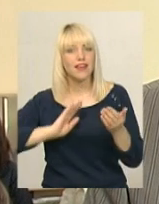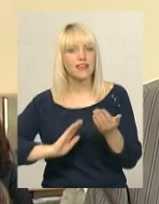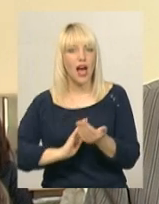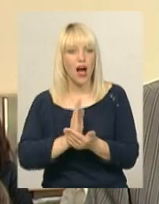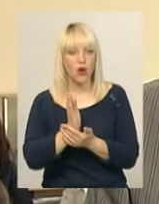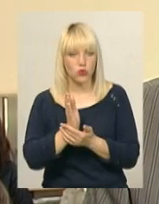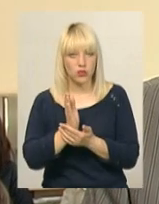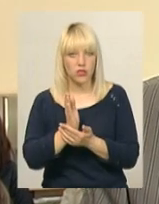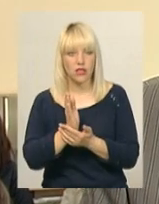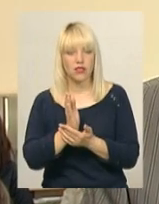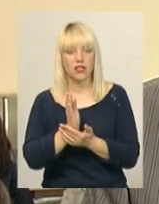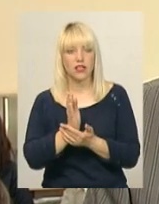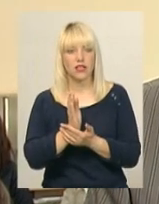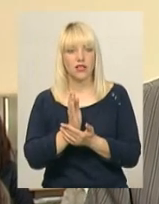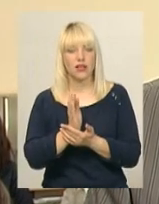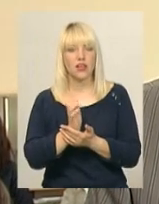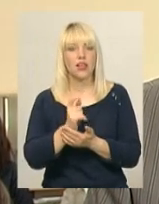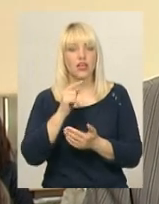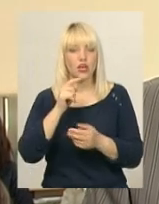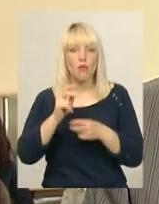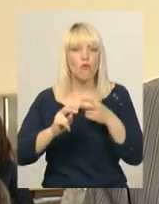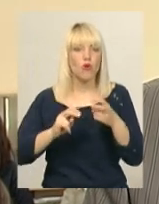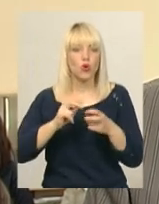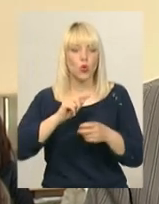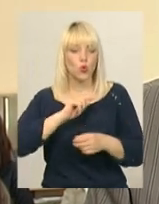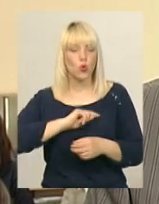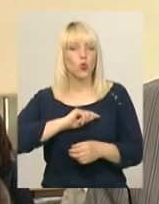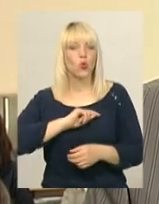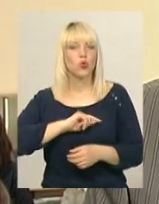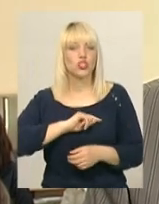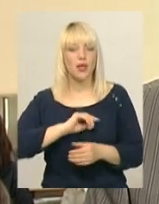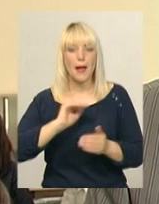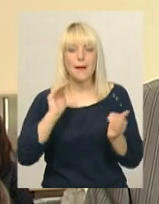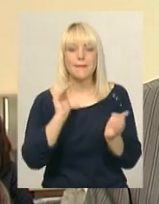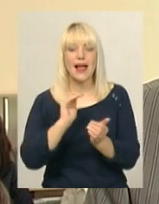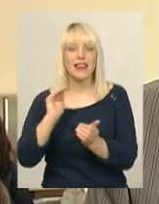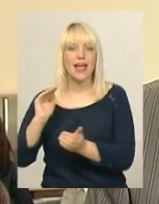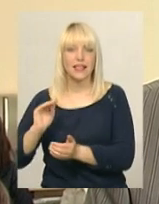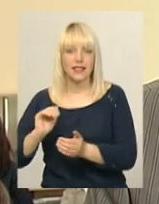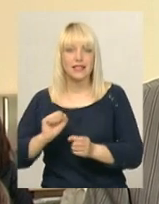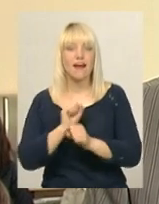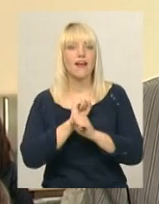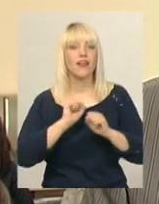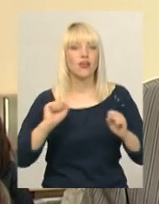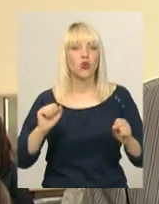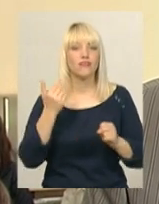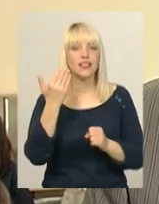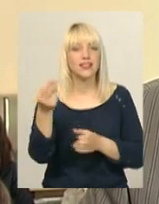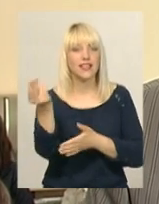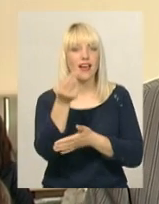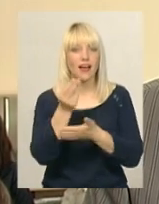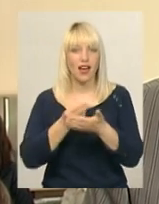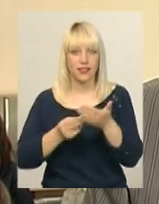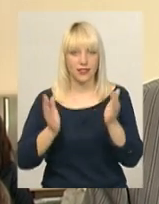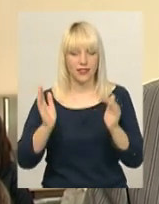порухів душі маленьких героїв її картин. Тут ми